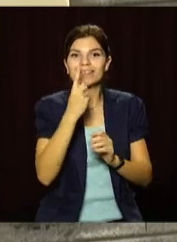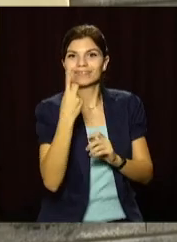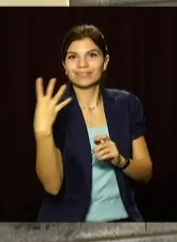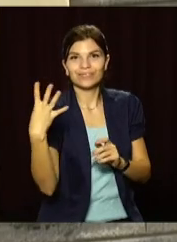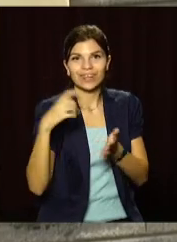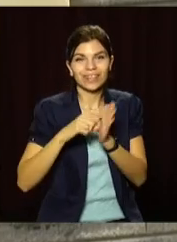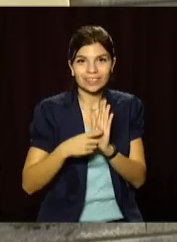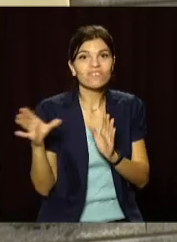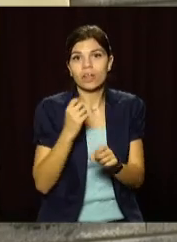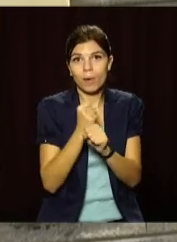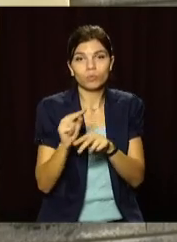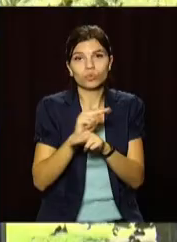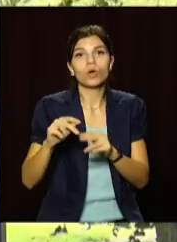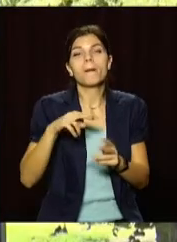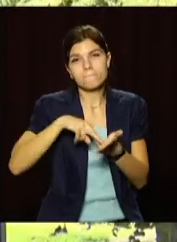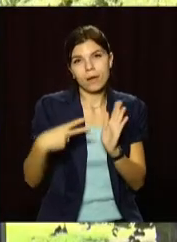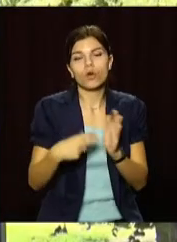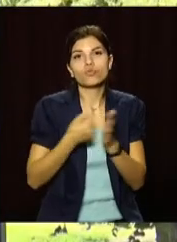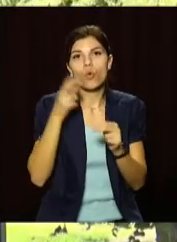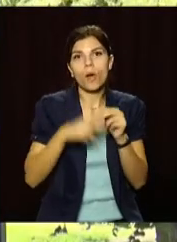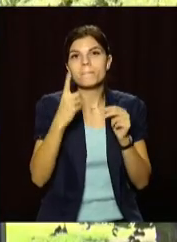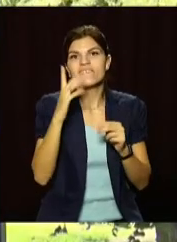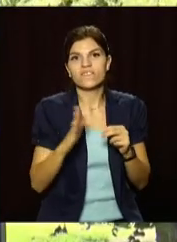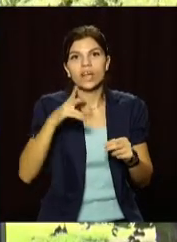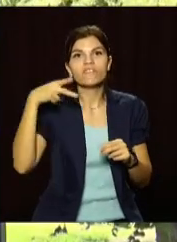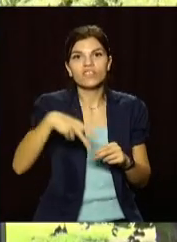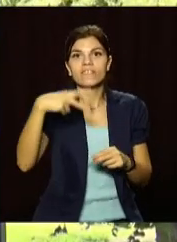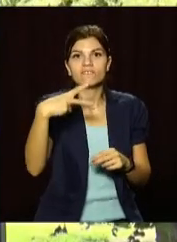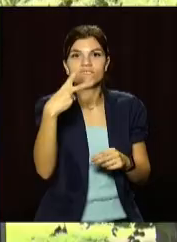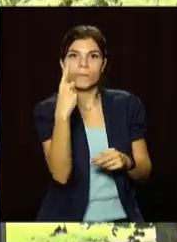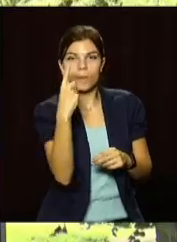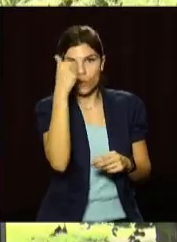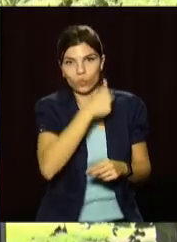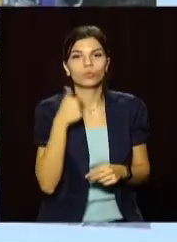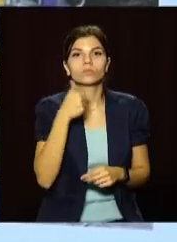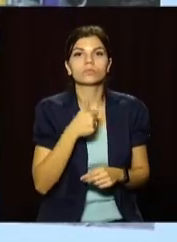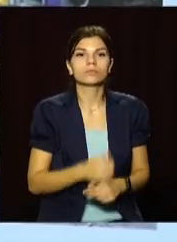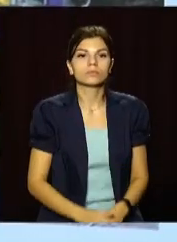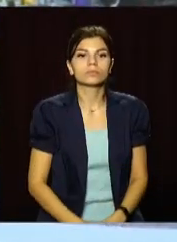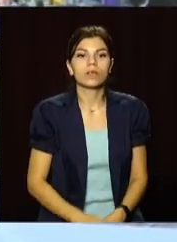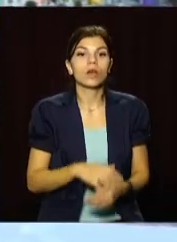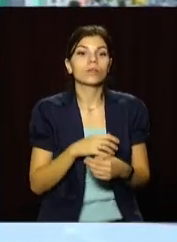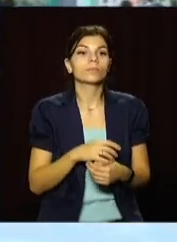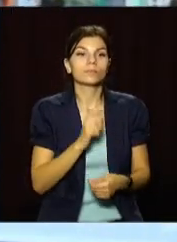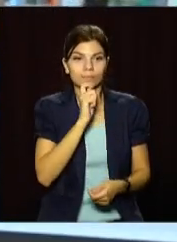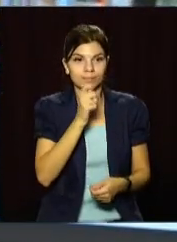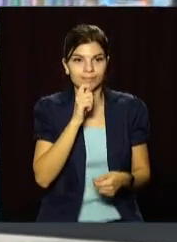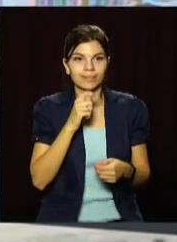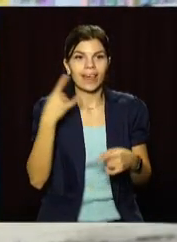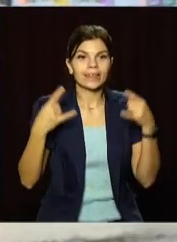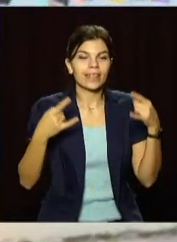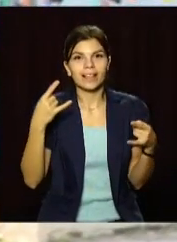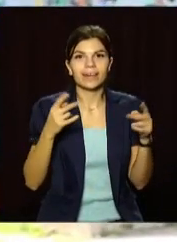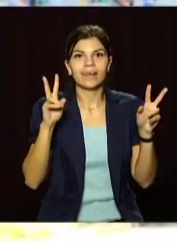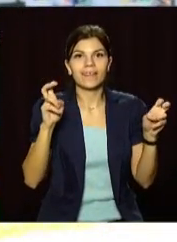Усі ремонтні роботи планують завершити до 1 вересня 2021 року. Дар'я Пшенична, Олександр